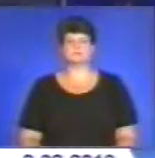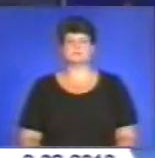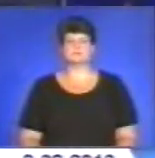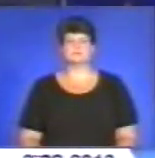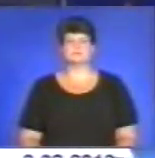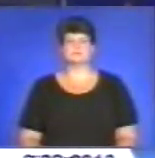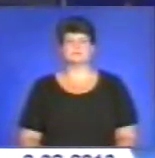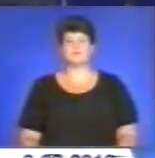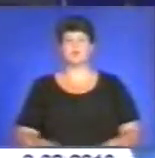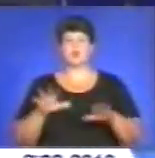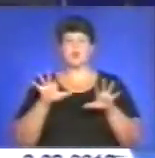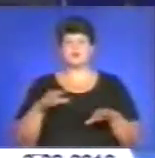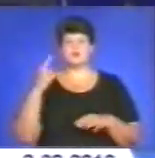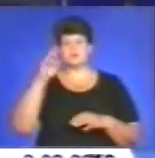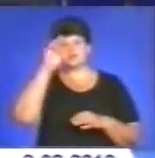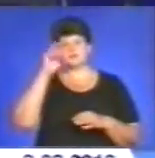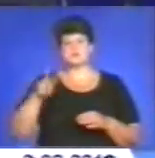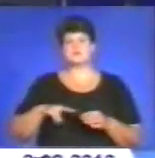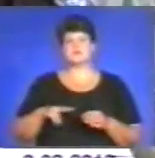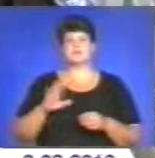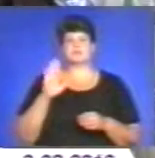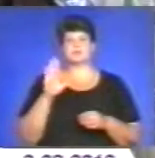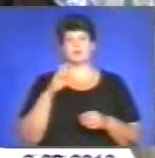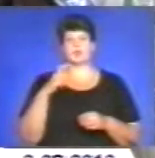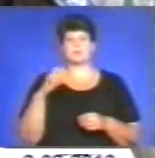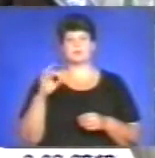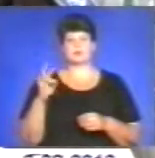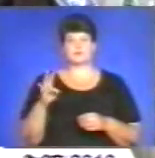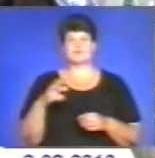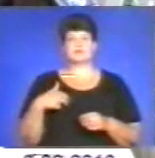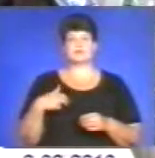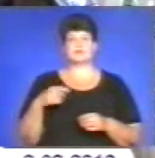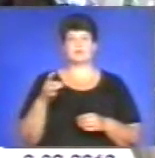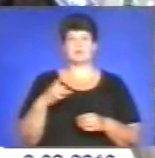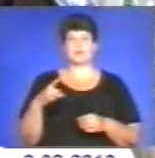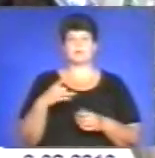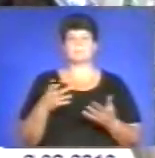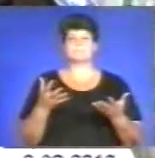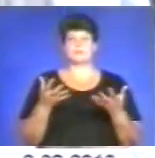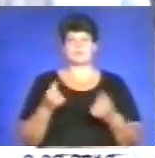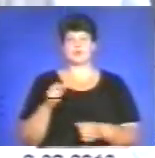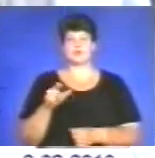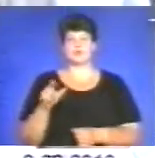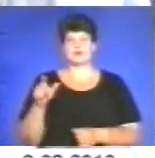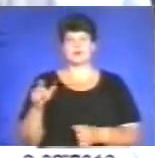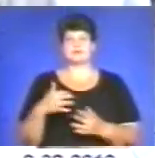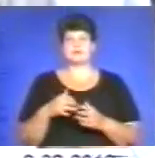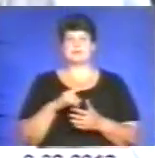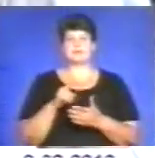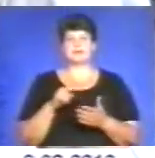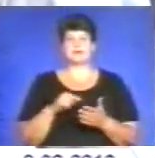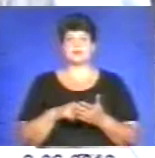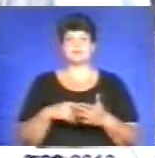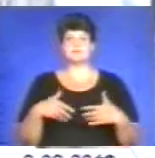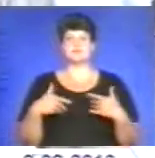Голова обласної держадміністрації Валентин Хоптян у Заліщицькому районі приймав громадян. Серед питань, з якими